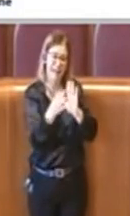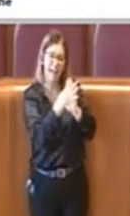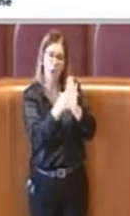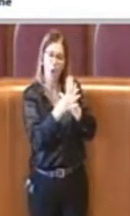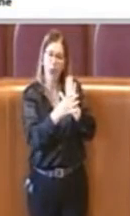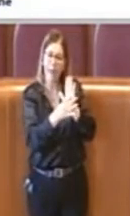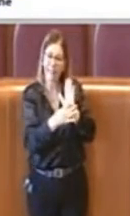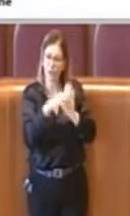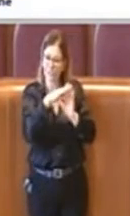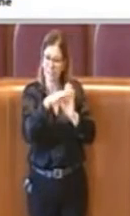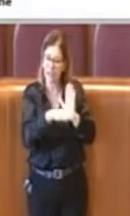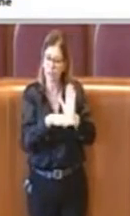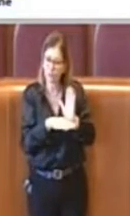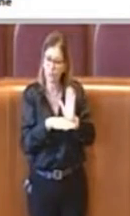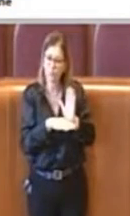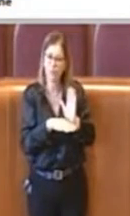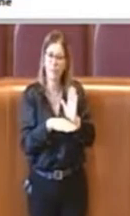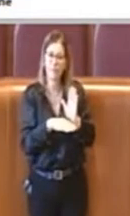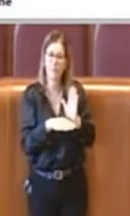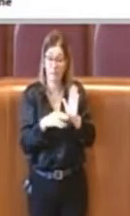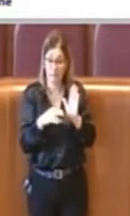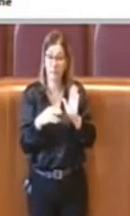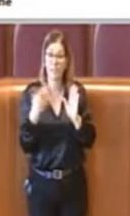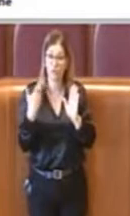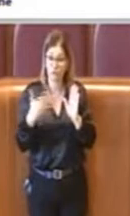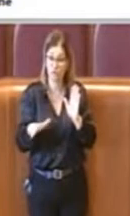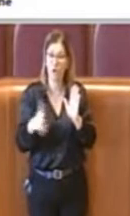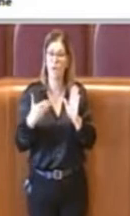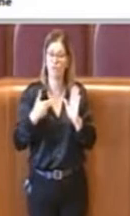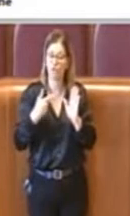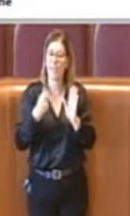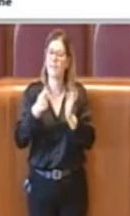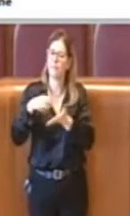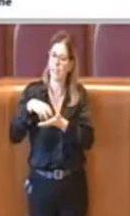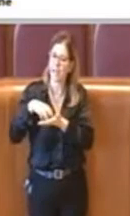visti i forti stanziamenti pubblici